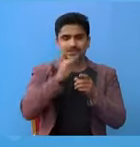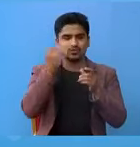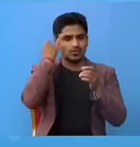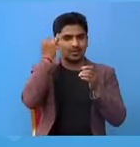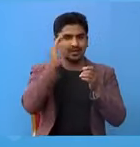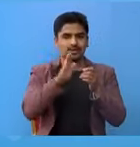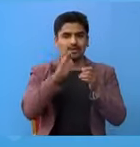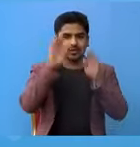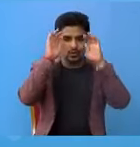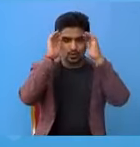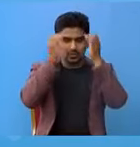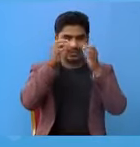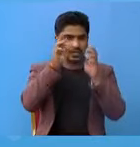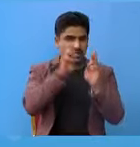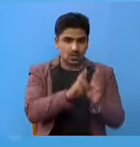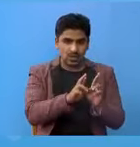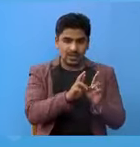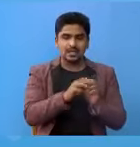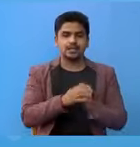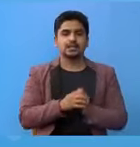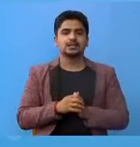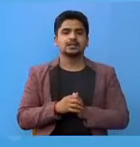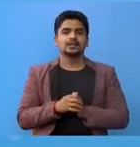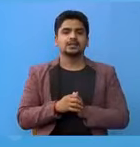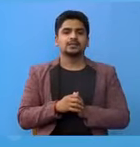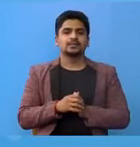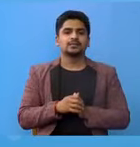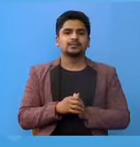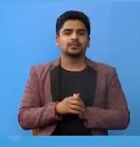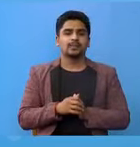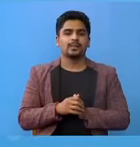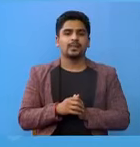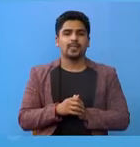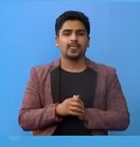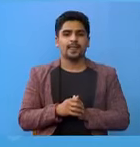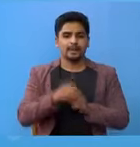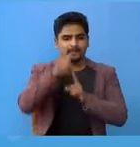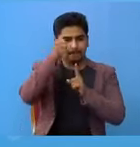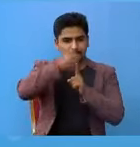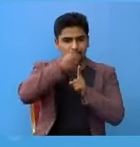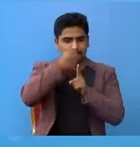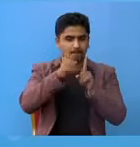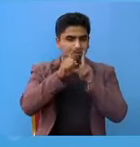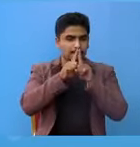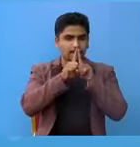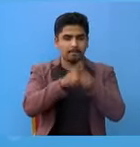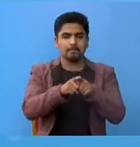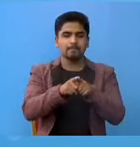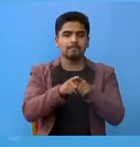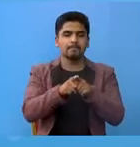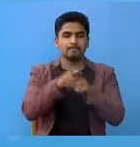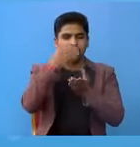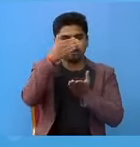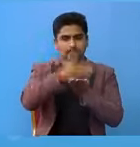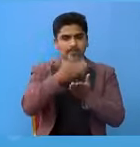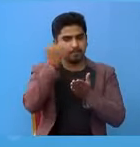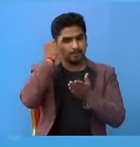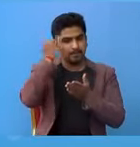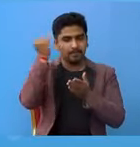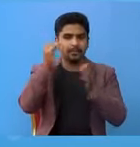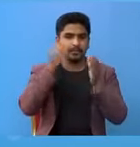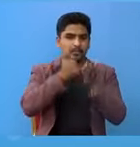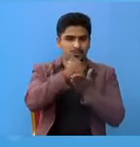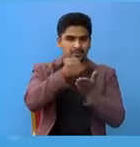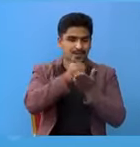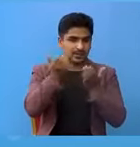पहिलो सुरच्छित रहने मेनत का साथ रोग्थाम का उपाय हरु